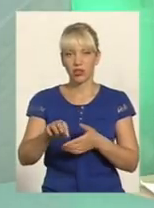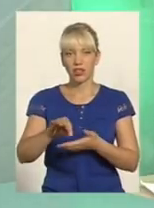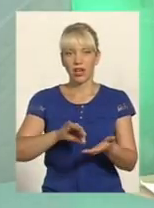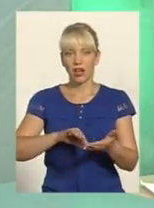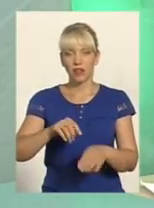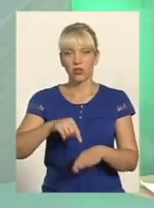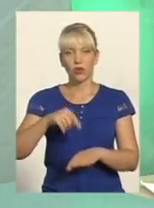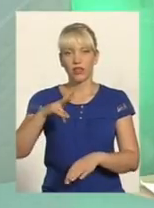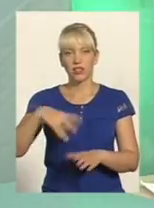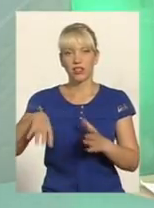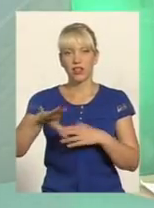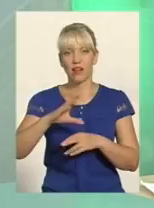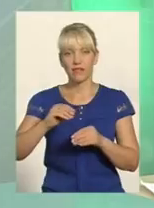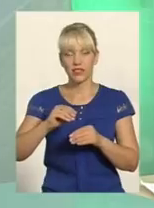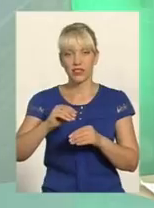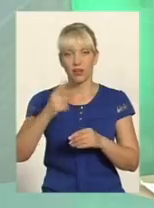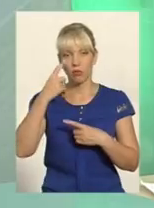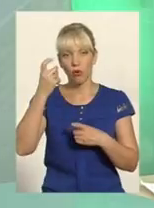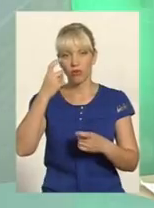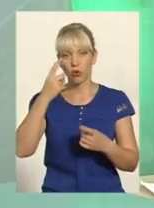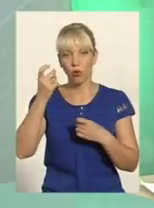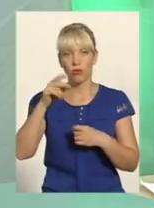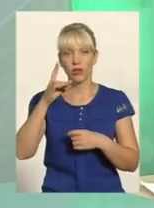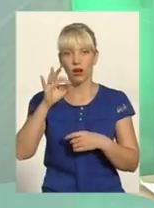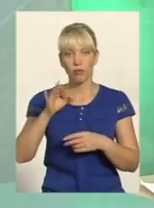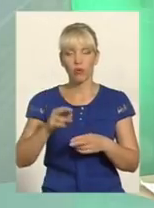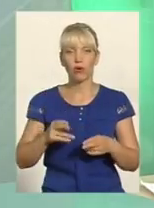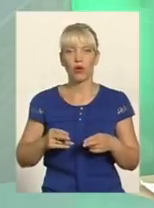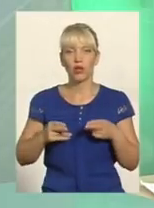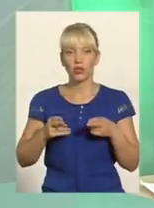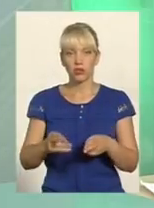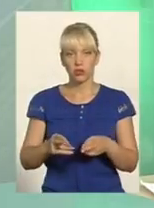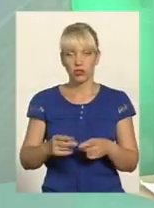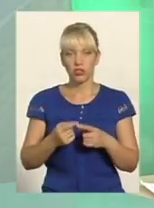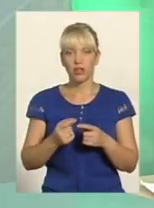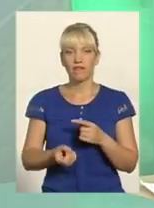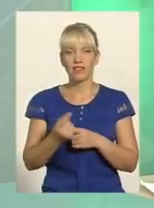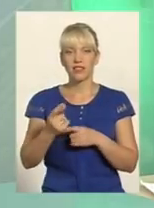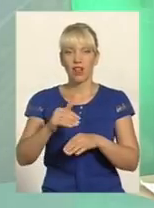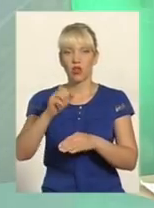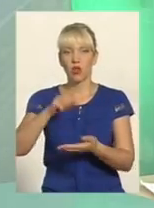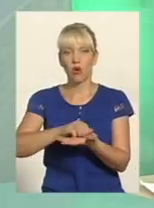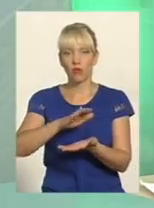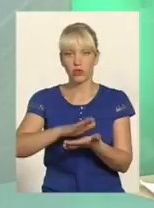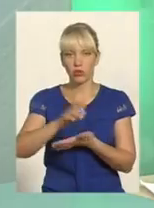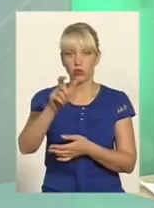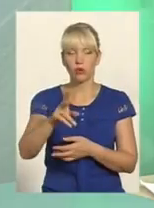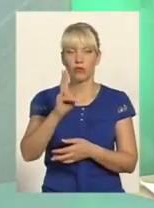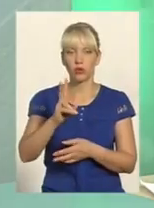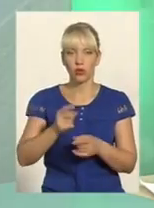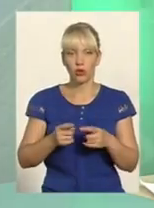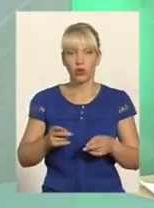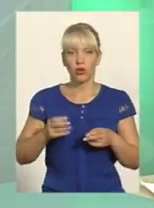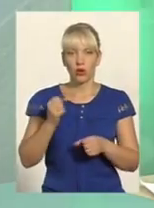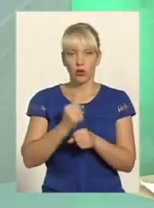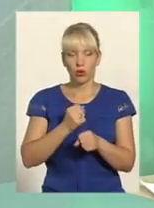всі повідомлення про злочини і пригоди Встановлювати особу, яка вчиняє те чи інше кримінальне правопорушення Відшкодовувати